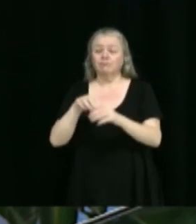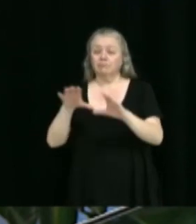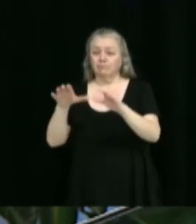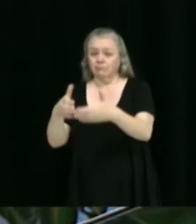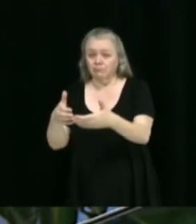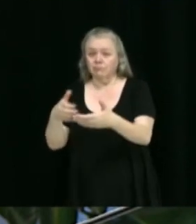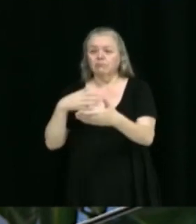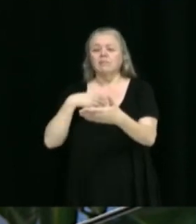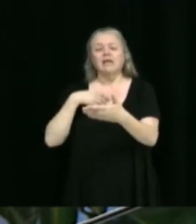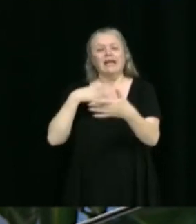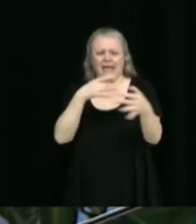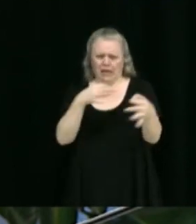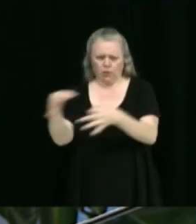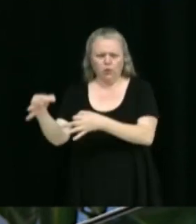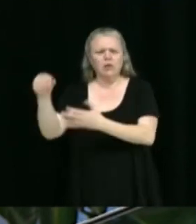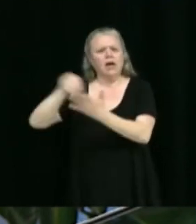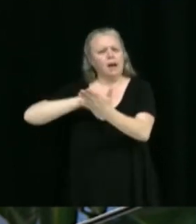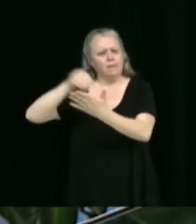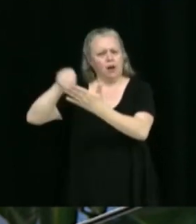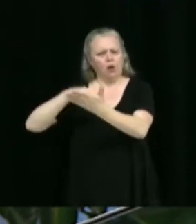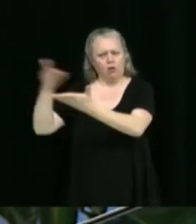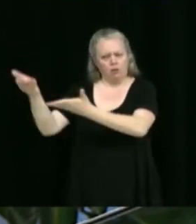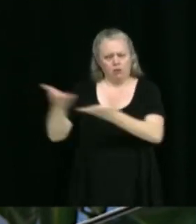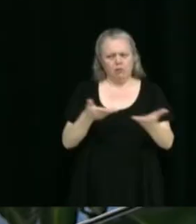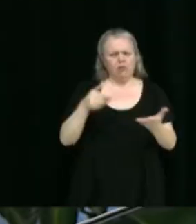base régulière auprès du conseil municipal.